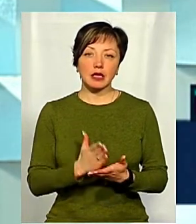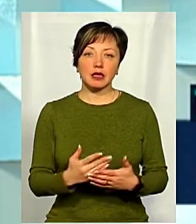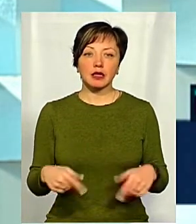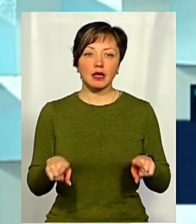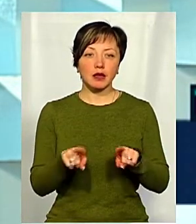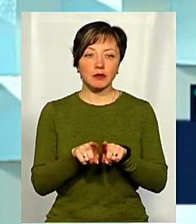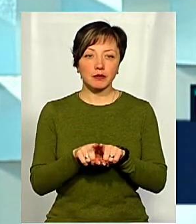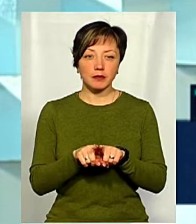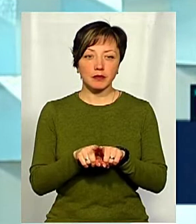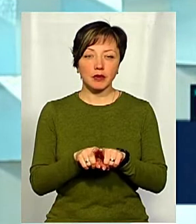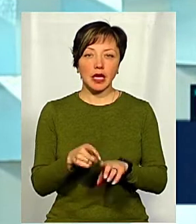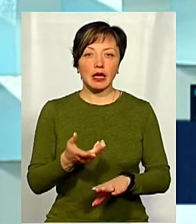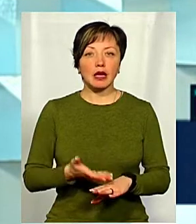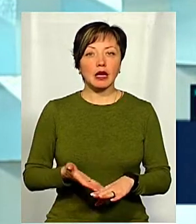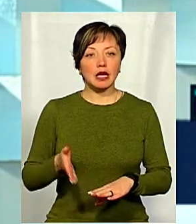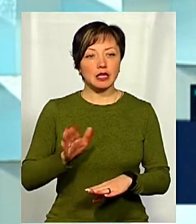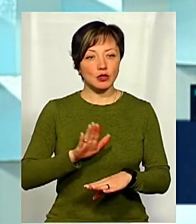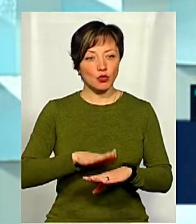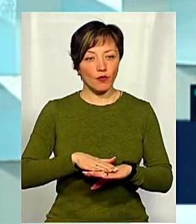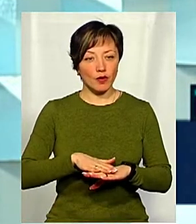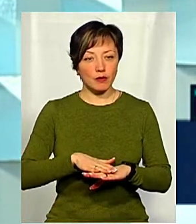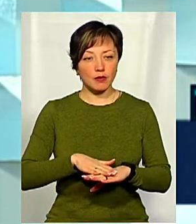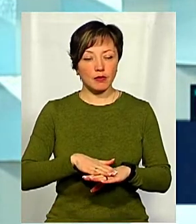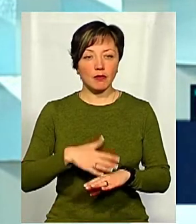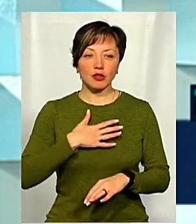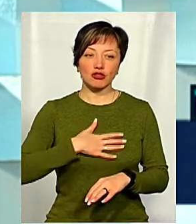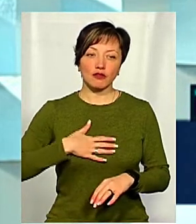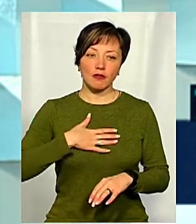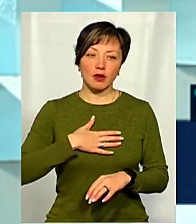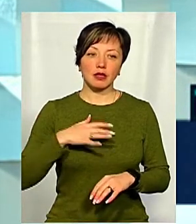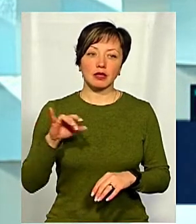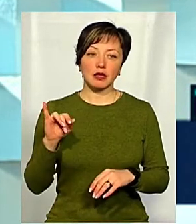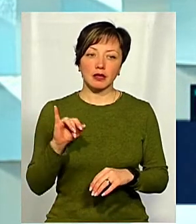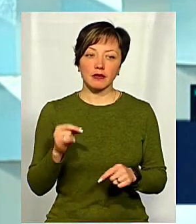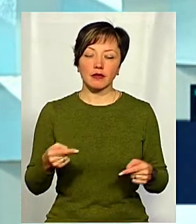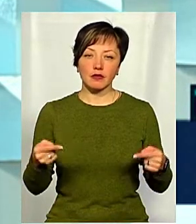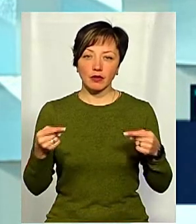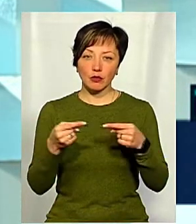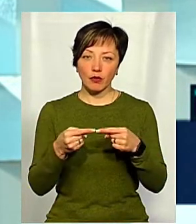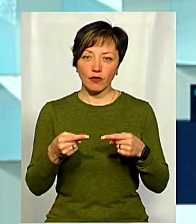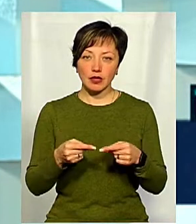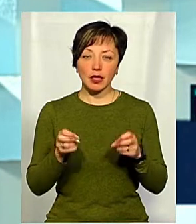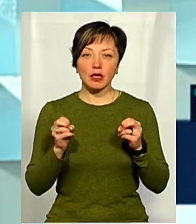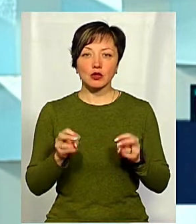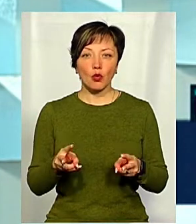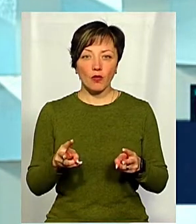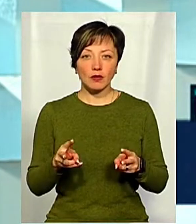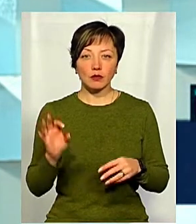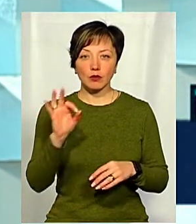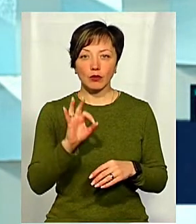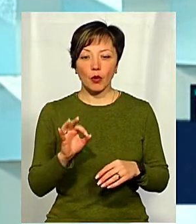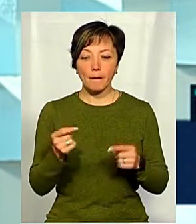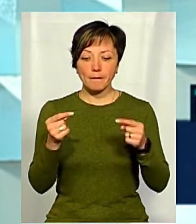таким кризовим в переживаннях і, відповідно, ризикованим